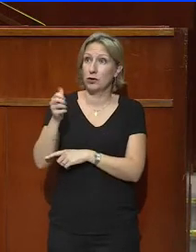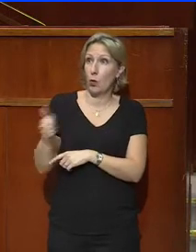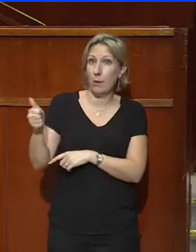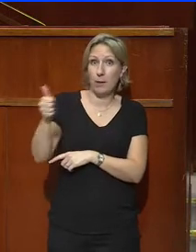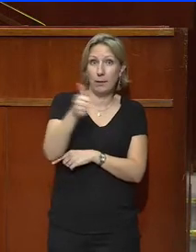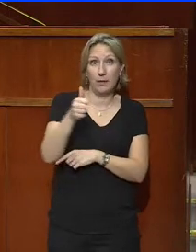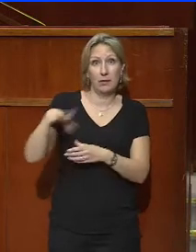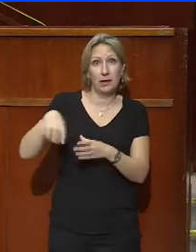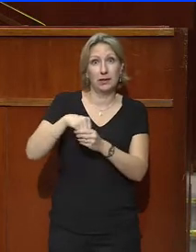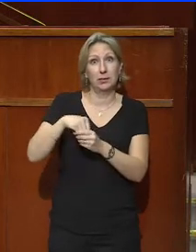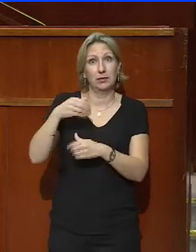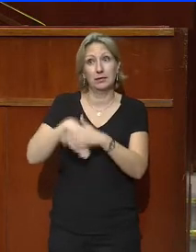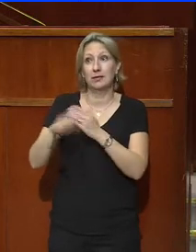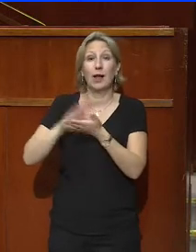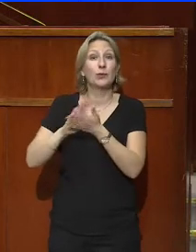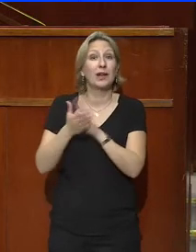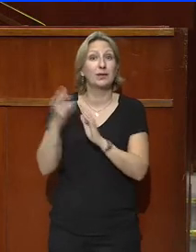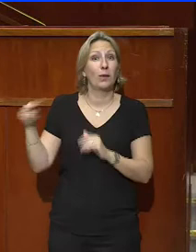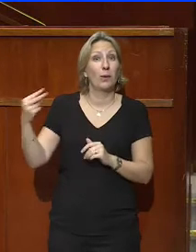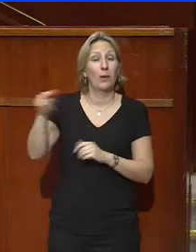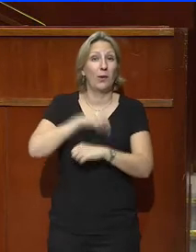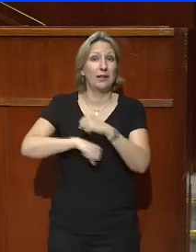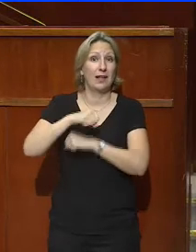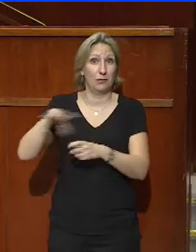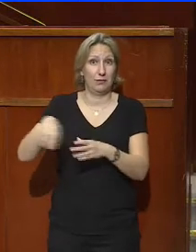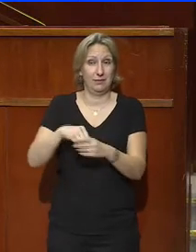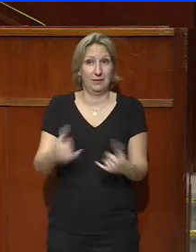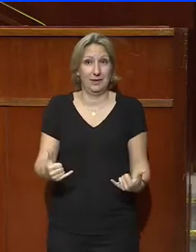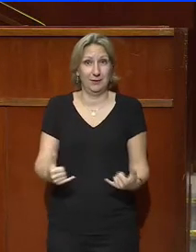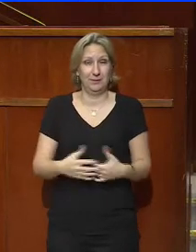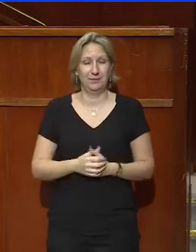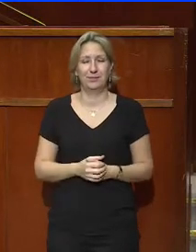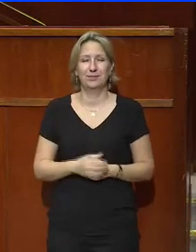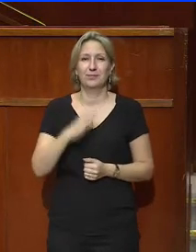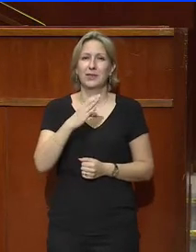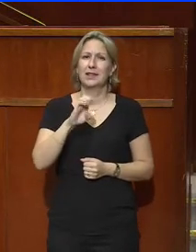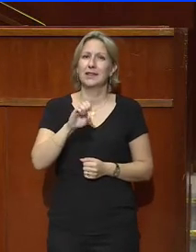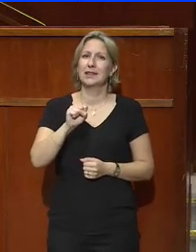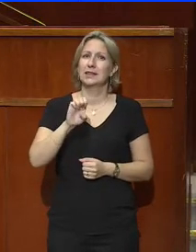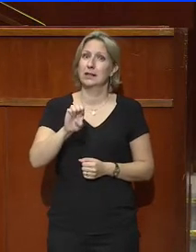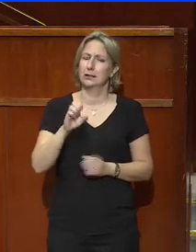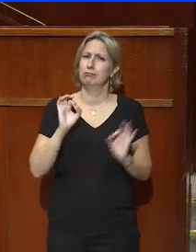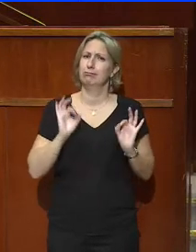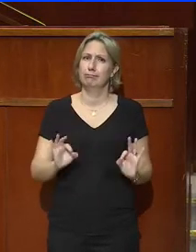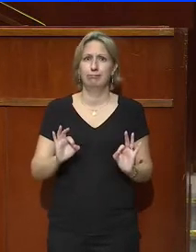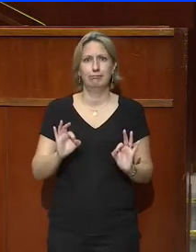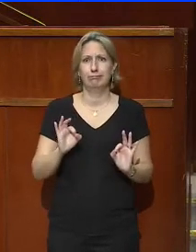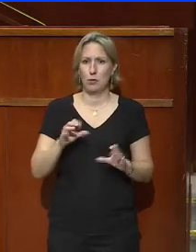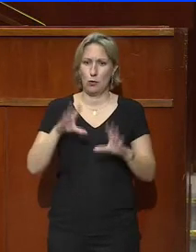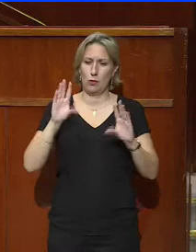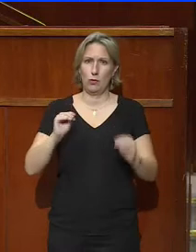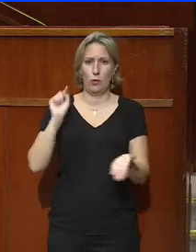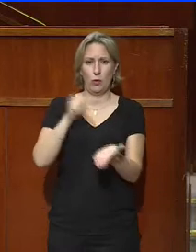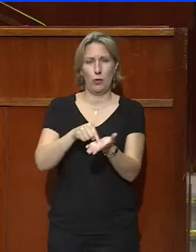travers de leurs associations, de leurs organisations. Le CESE est à l'évidence le lieu le mieux adapté pour